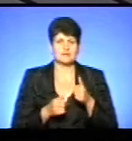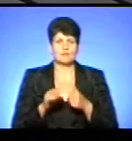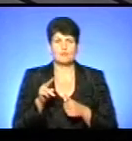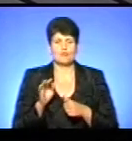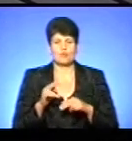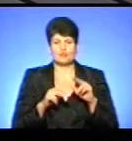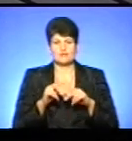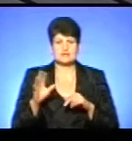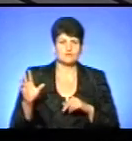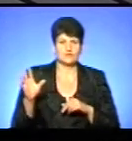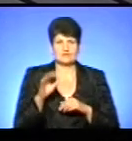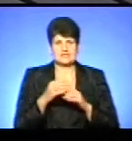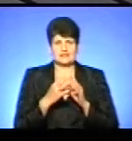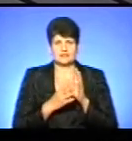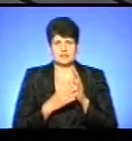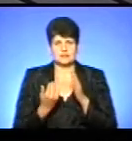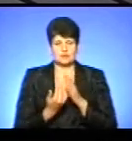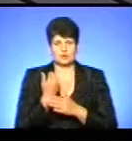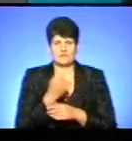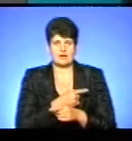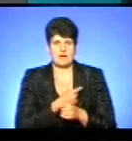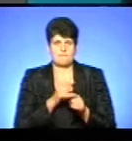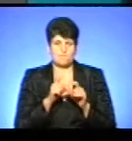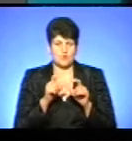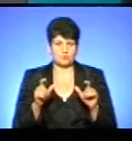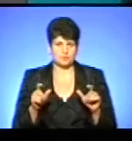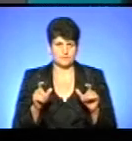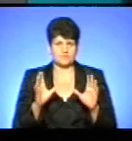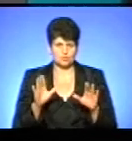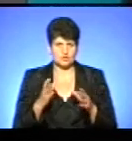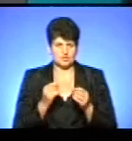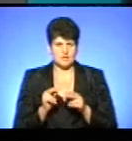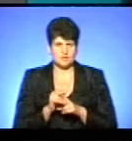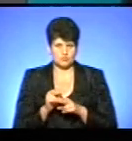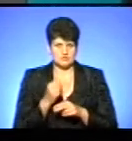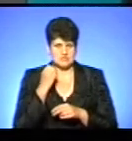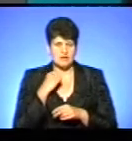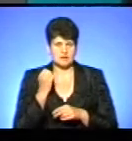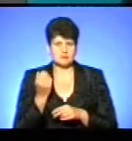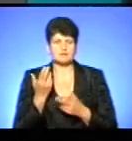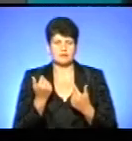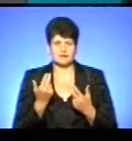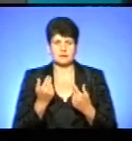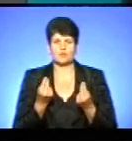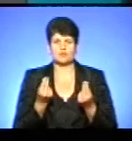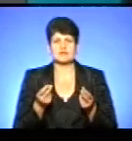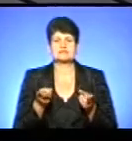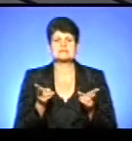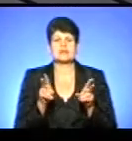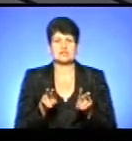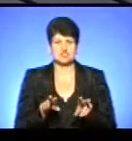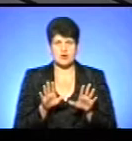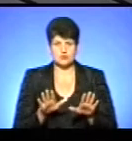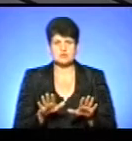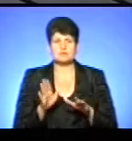будівництву всіх 19 нових амбулаторій. Буде ще реконструкція старих? Так, значить, кошти, які залишаються, у нас ми